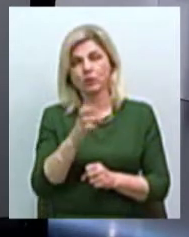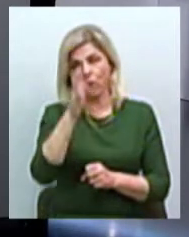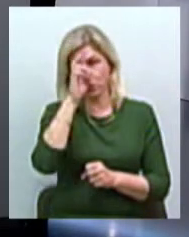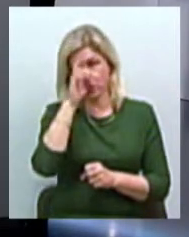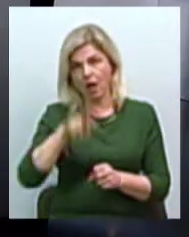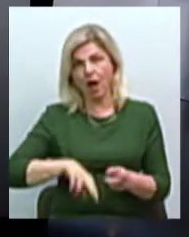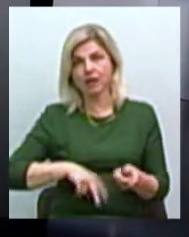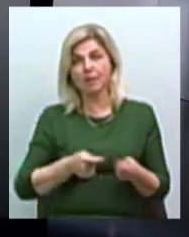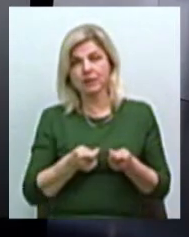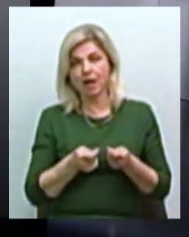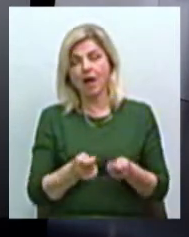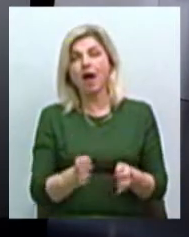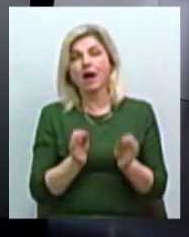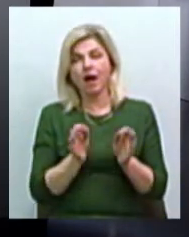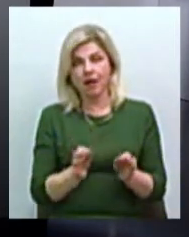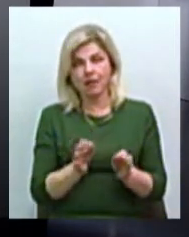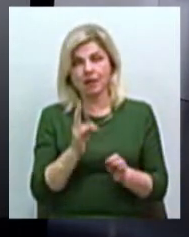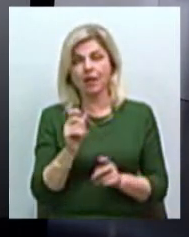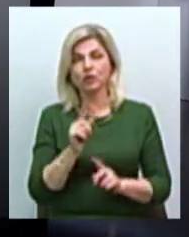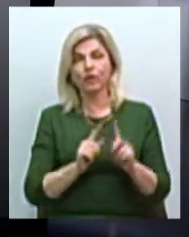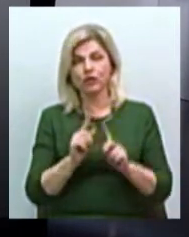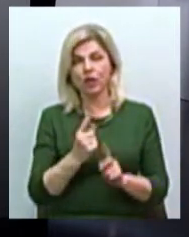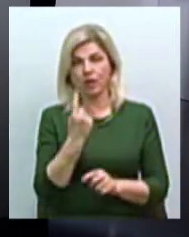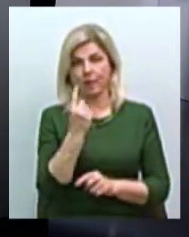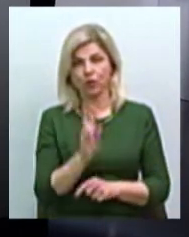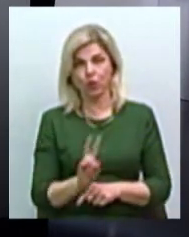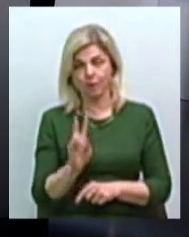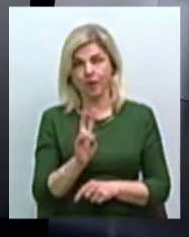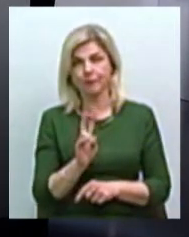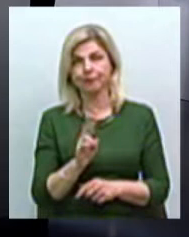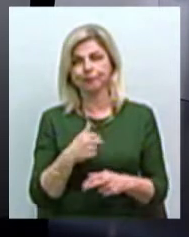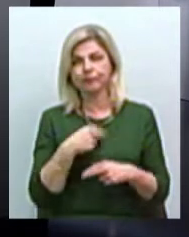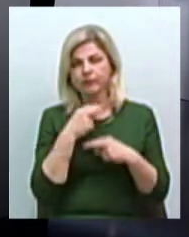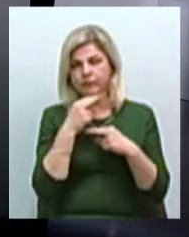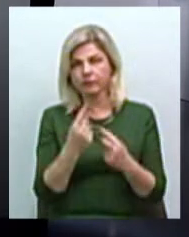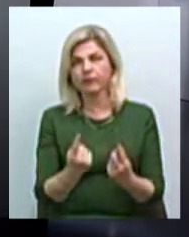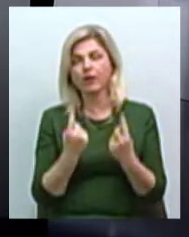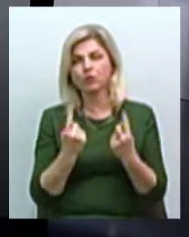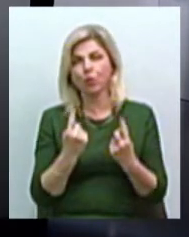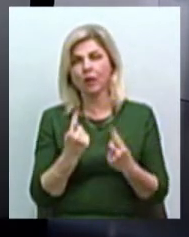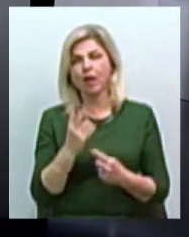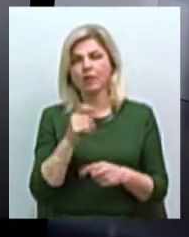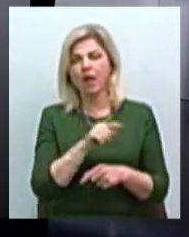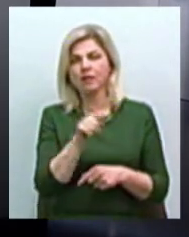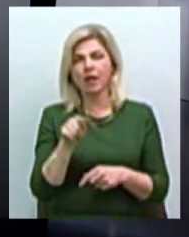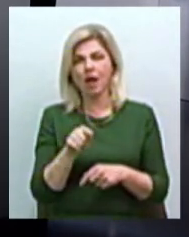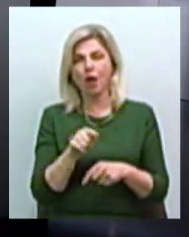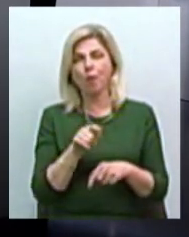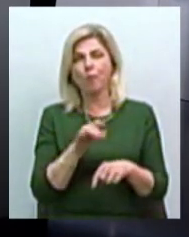красному совещанні 1 ноября ми обратили особе внимание на те болезни,